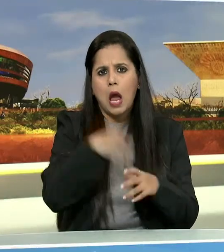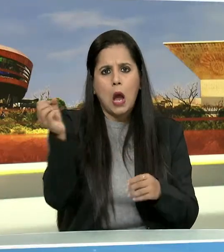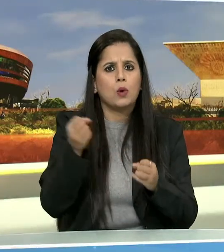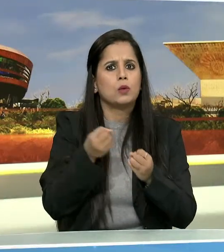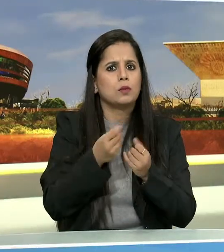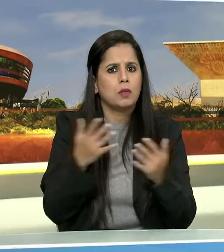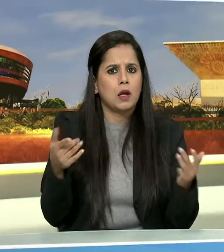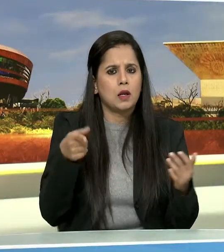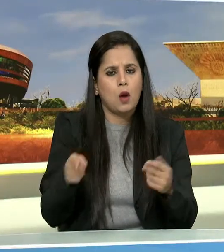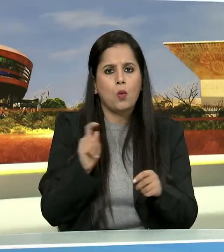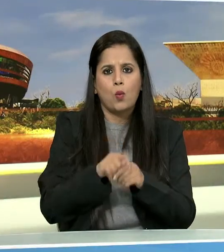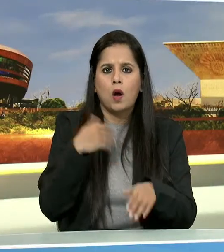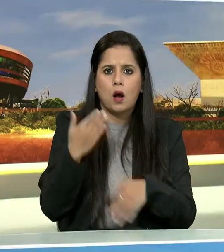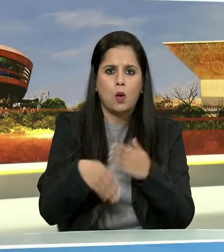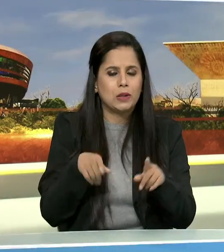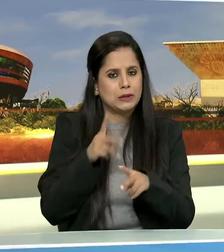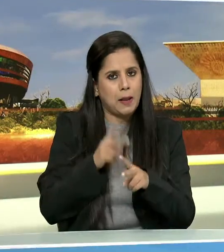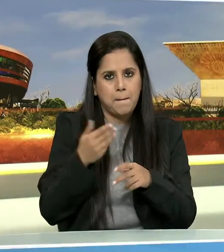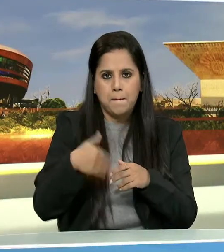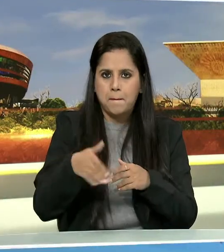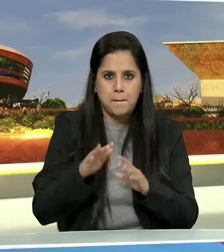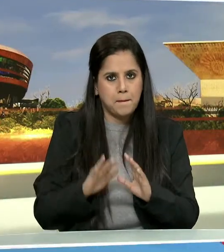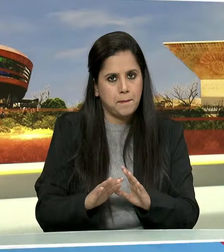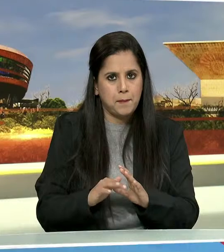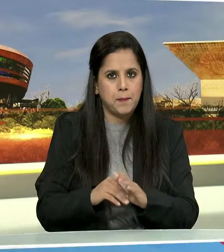के लिए वो सब काम अभी भी चल रहा है